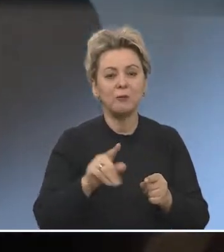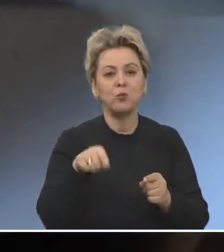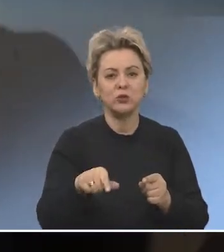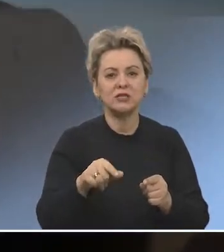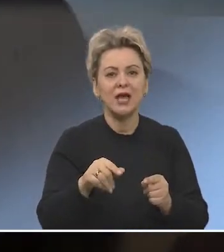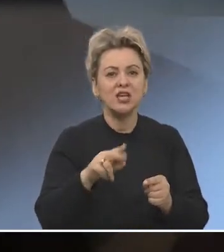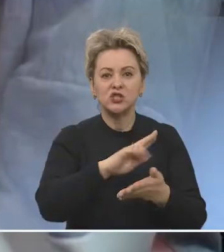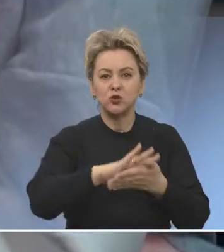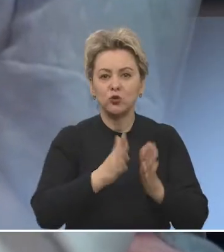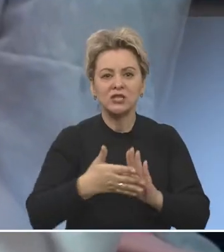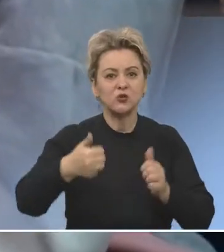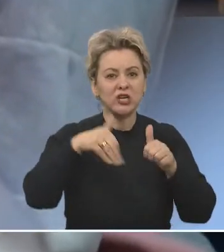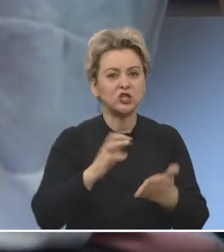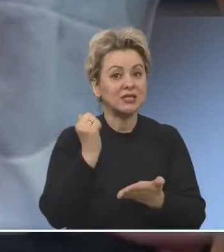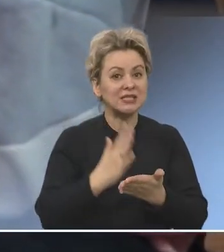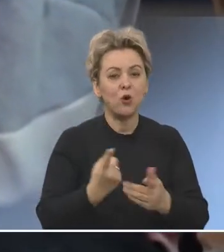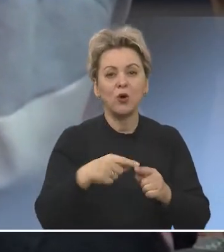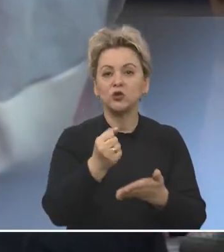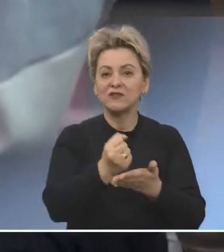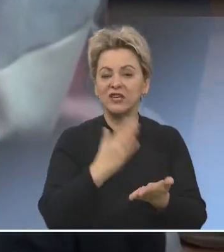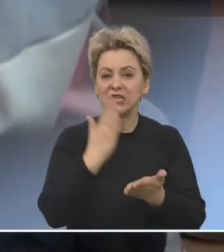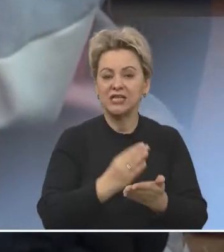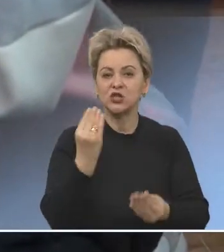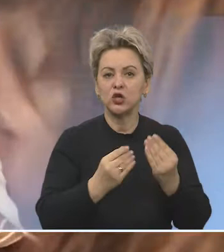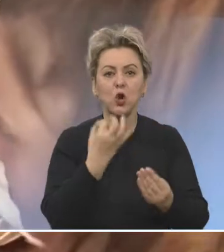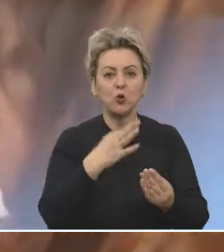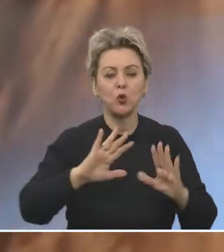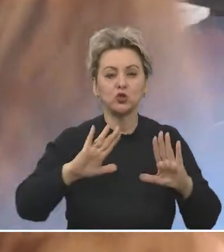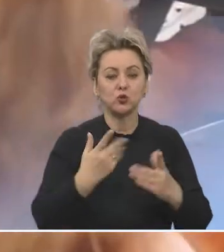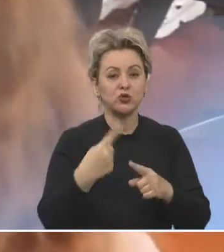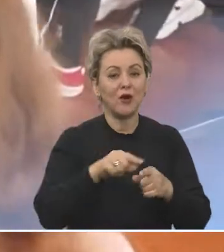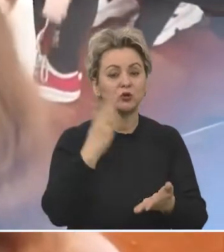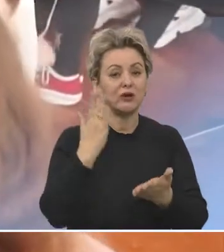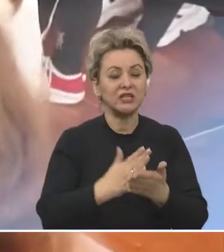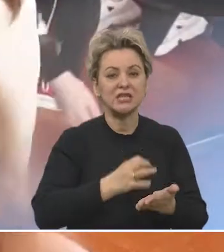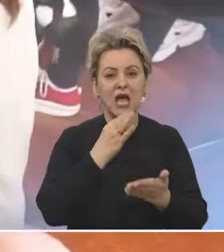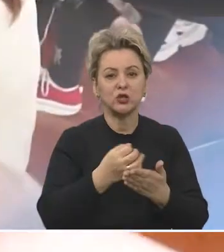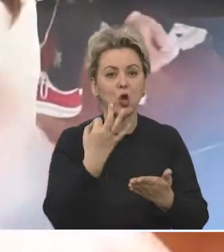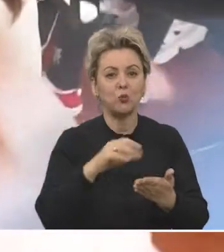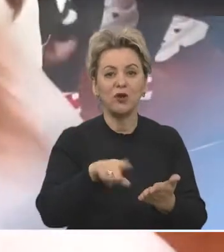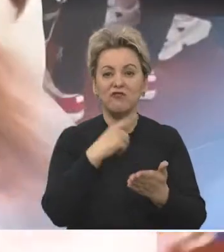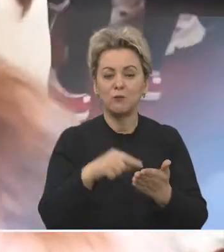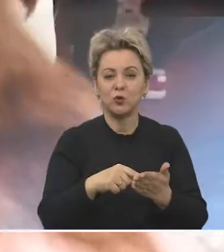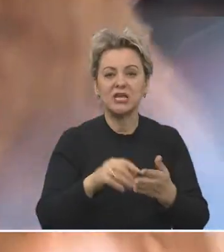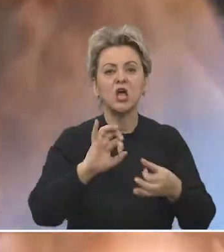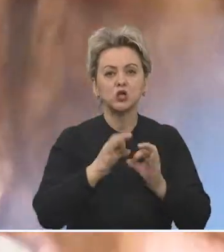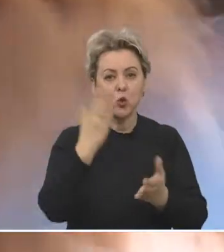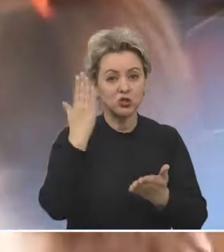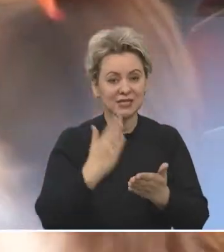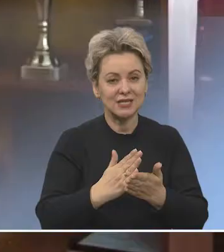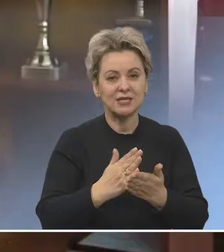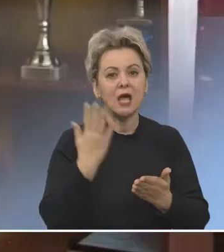не застанет врасплох никакая ситуация, у которого в запасе интересные игры на любой случай, у которого есть ответ на любой вопрос.